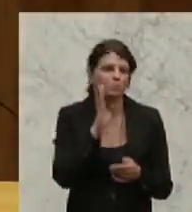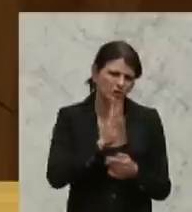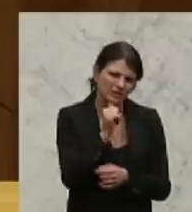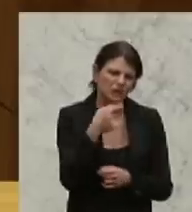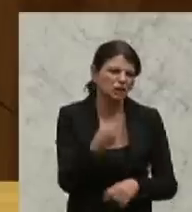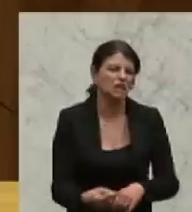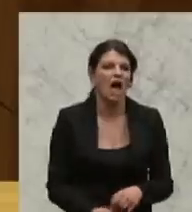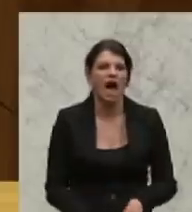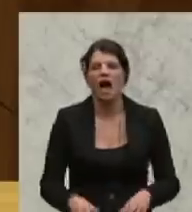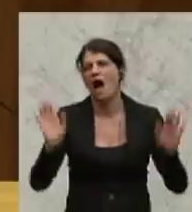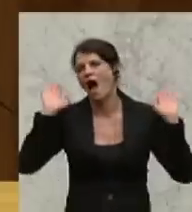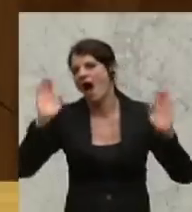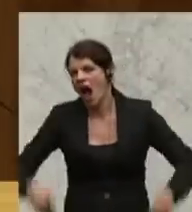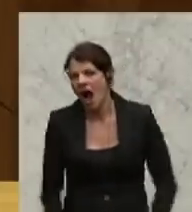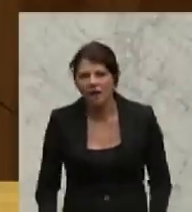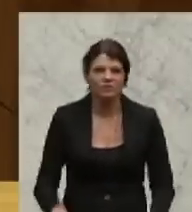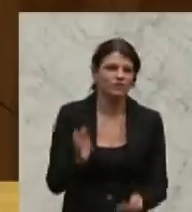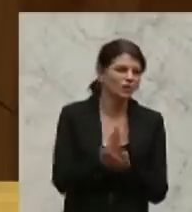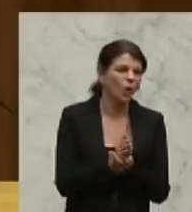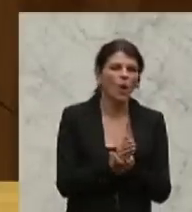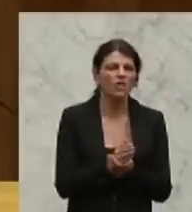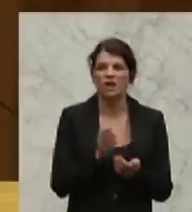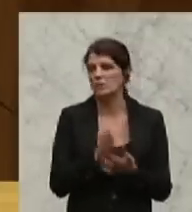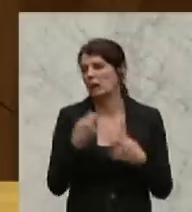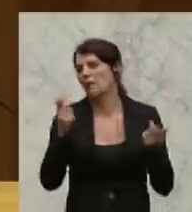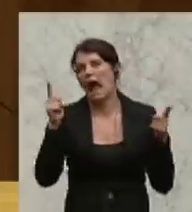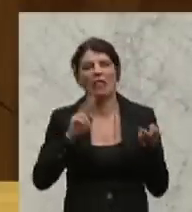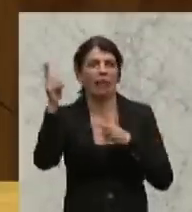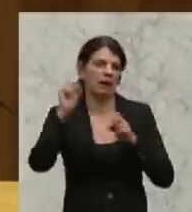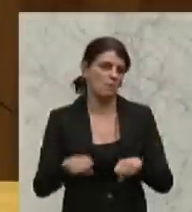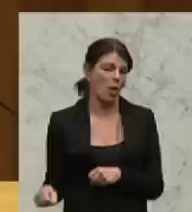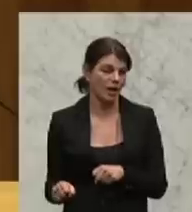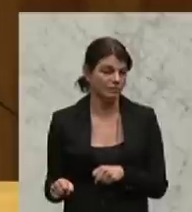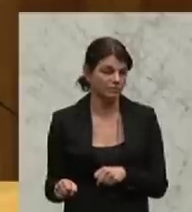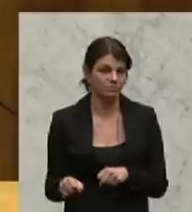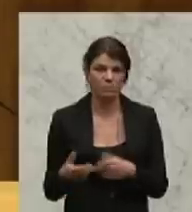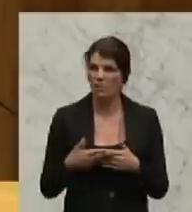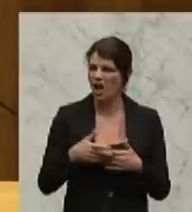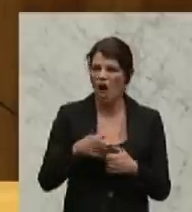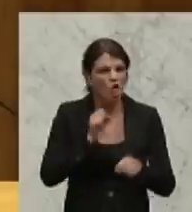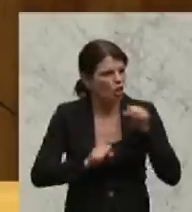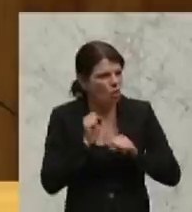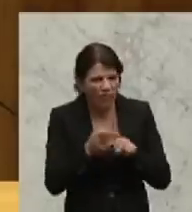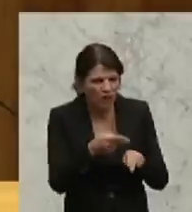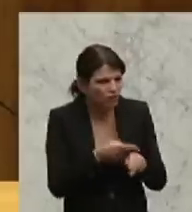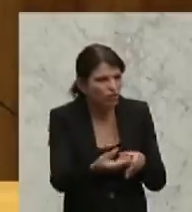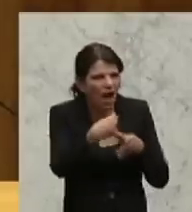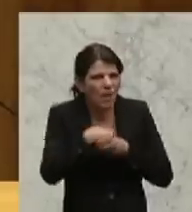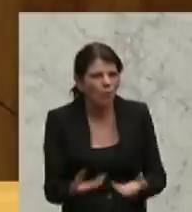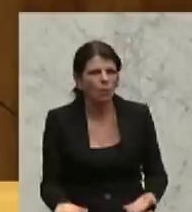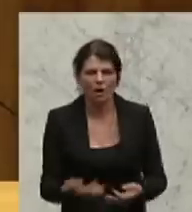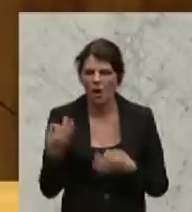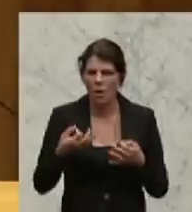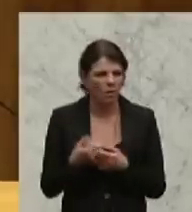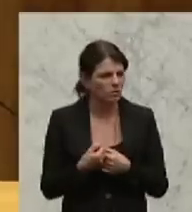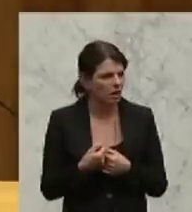eh immer alles alternativenlos, so wie die Notverstaatlichung, so wie der Ballerwatsch